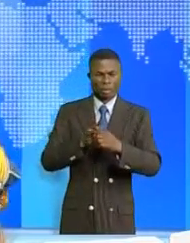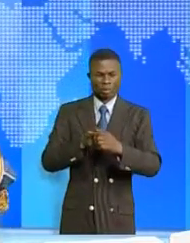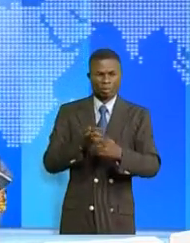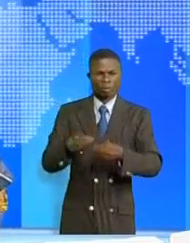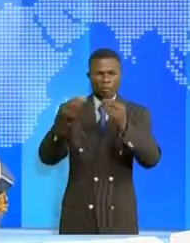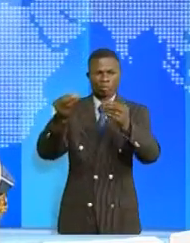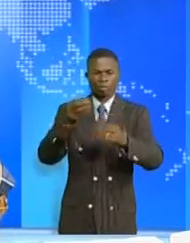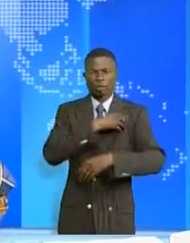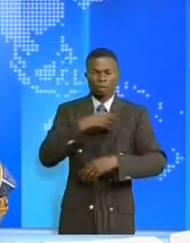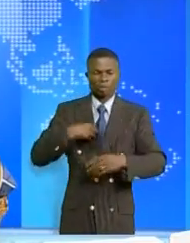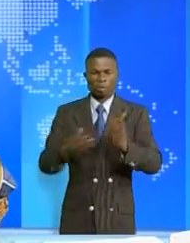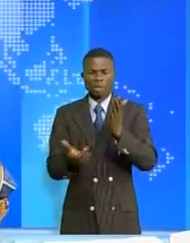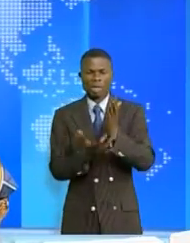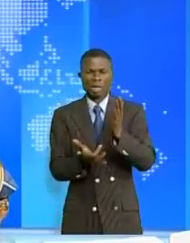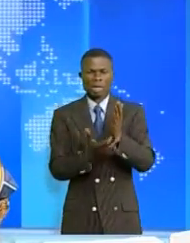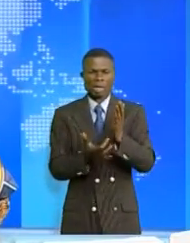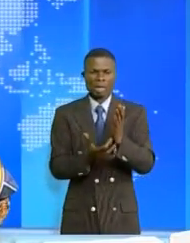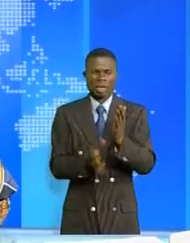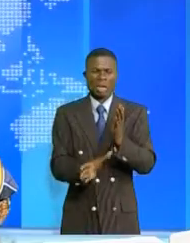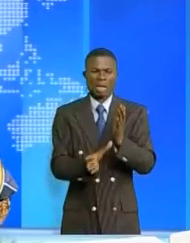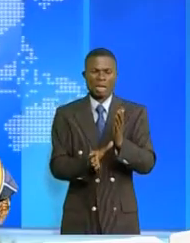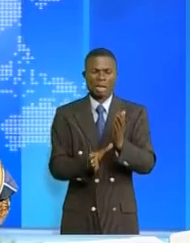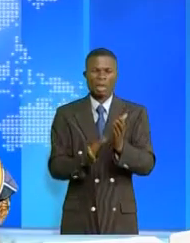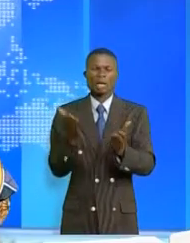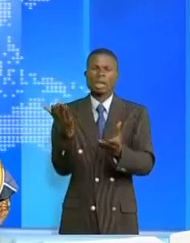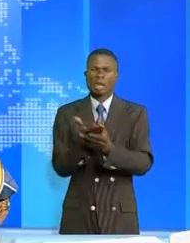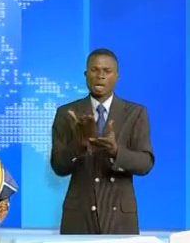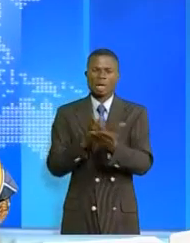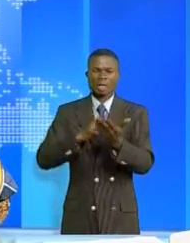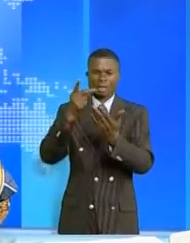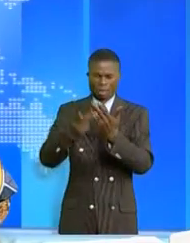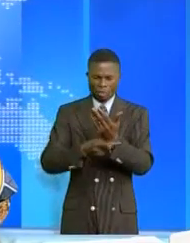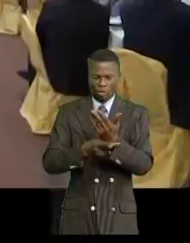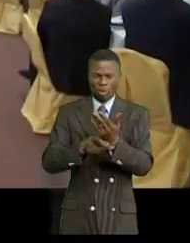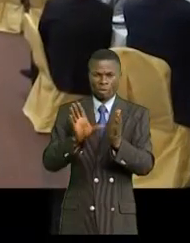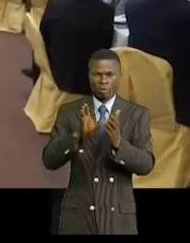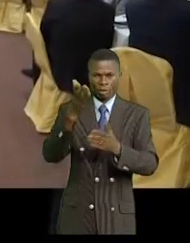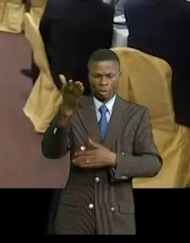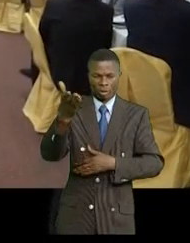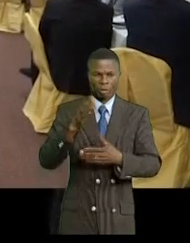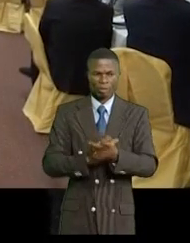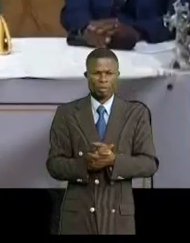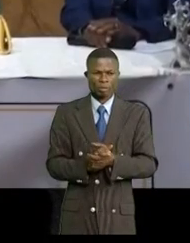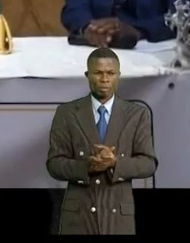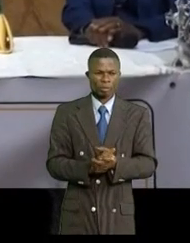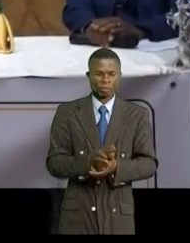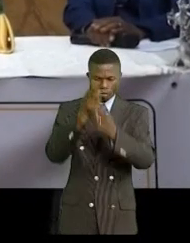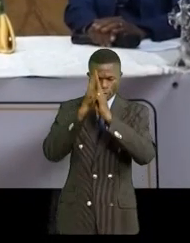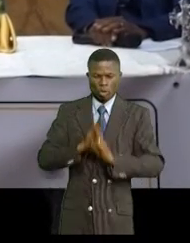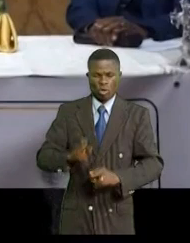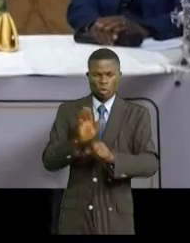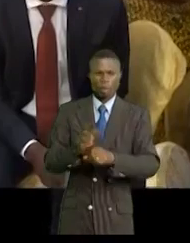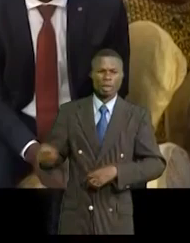du cabinet adjoint du chef de l'État un cahier de charges de Médard Bouyalmangal. Malgré sa renommée le